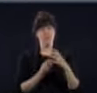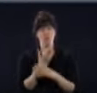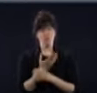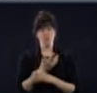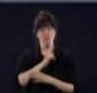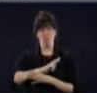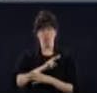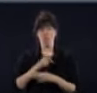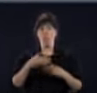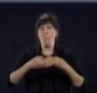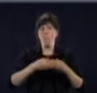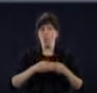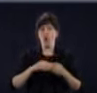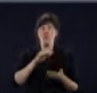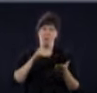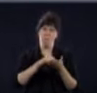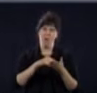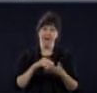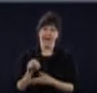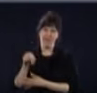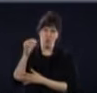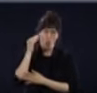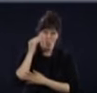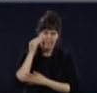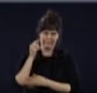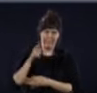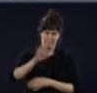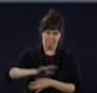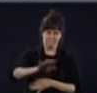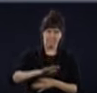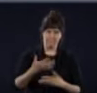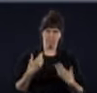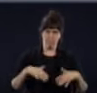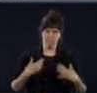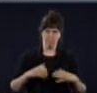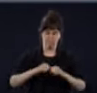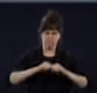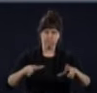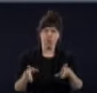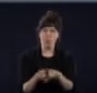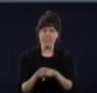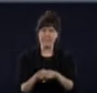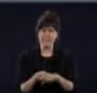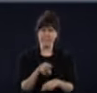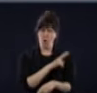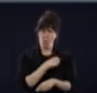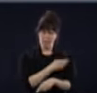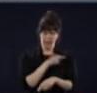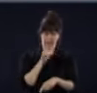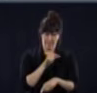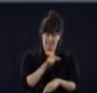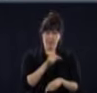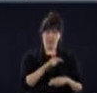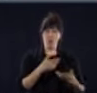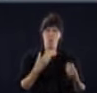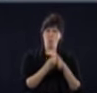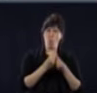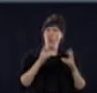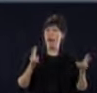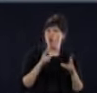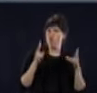côté-là, d'éclosion. Mais aussi, c'est un hôpital qui reçoit énormément à l'urgence de gens.